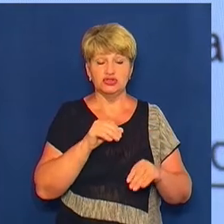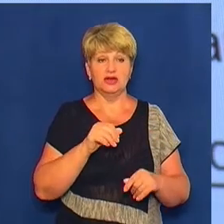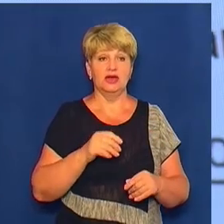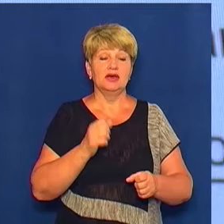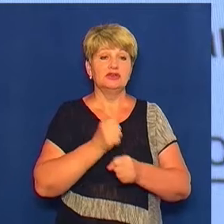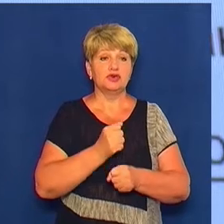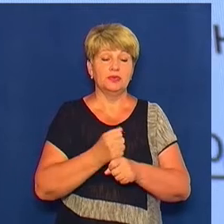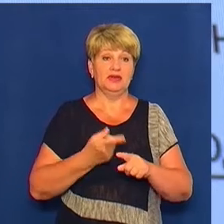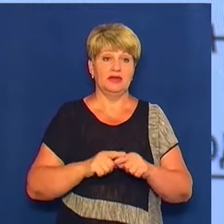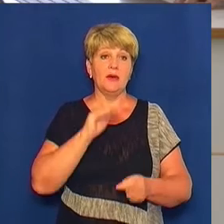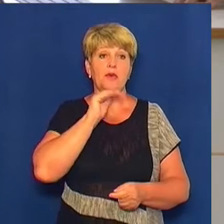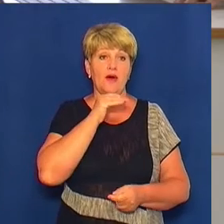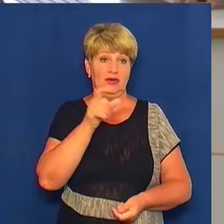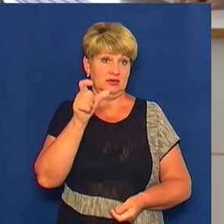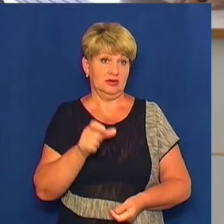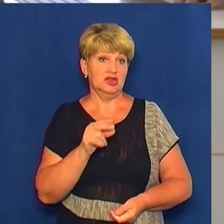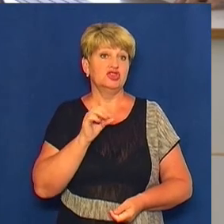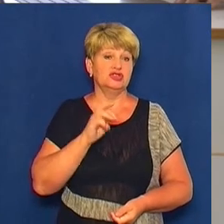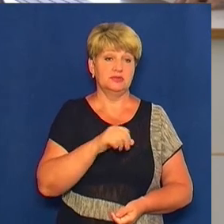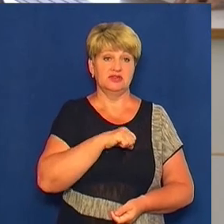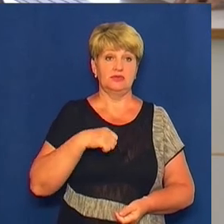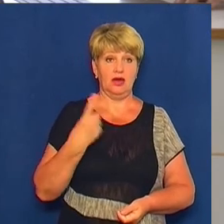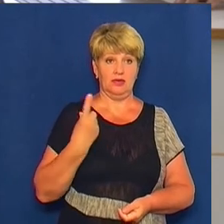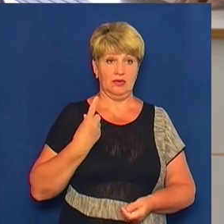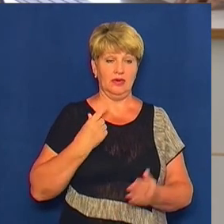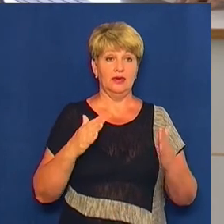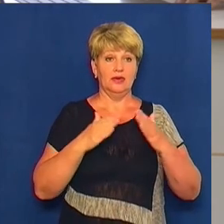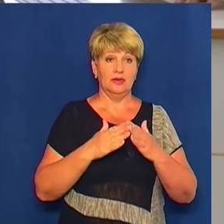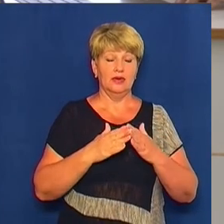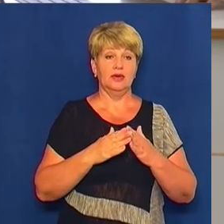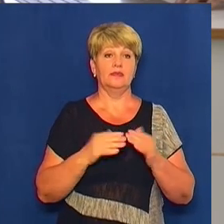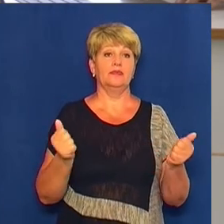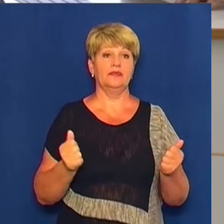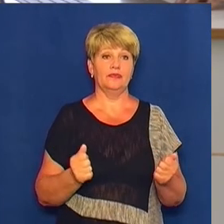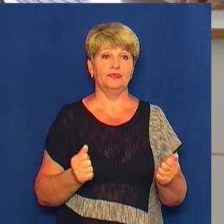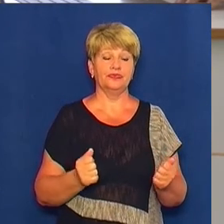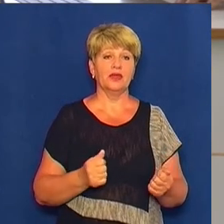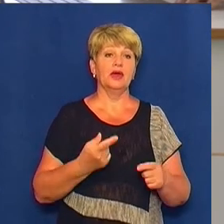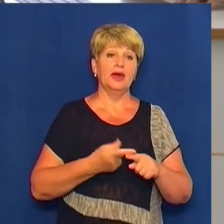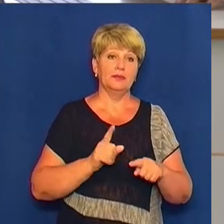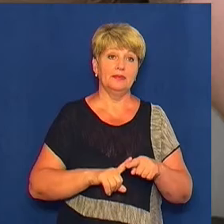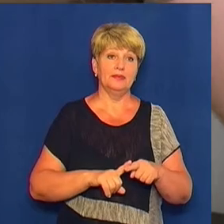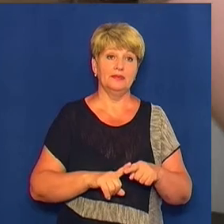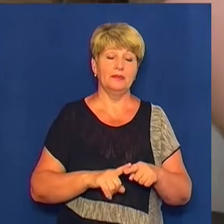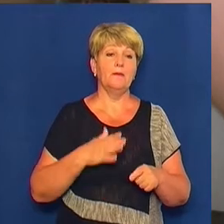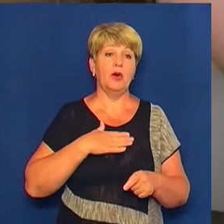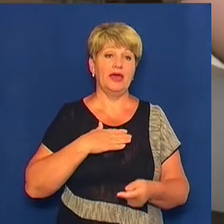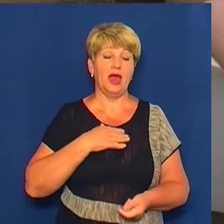Я подаю на лінгвістику і хочу на філологію і на переклад, тому що мови – це моє.